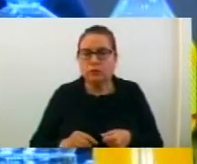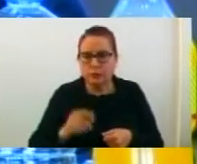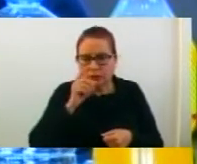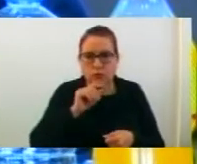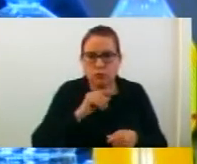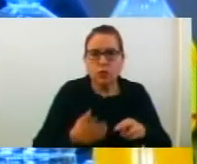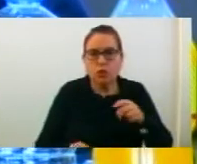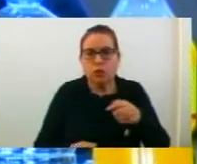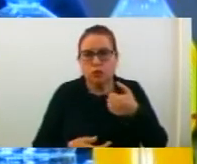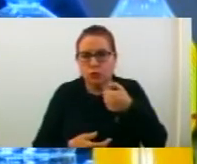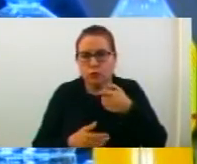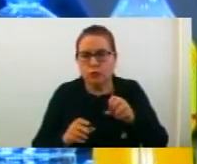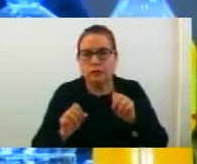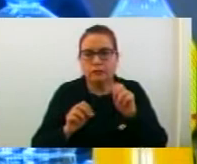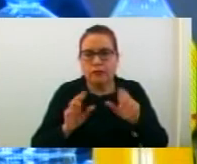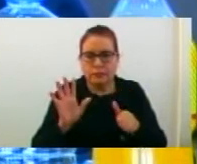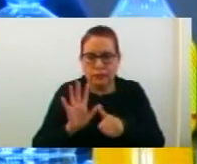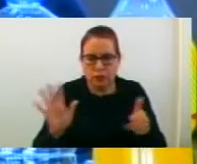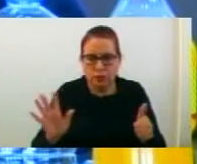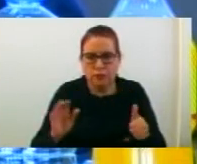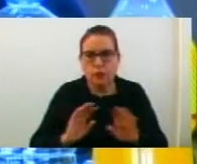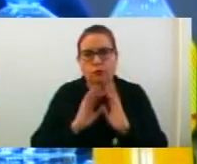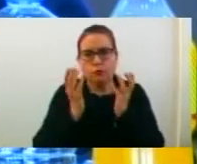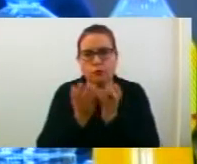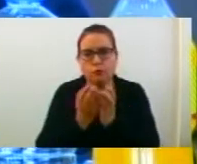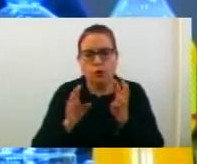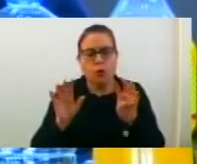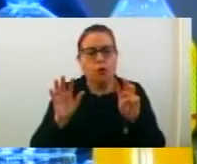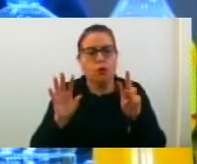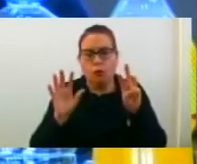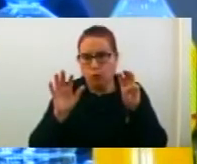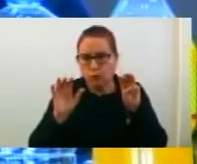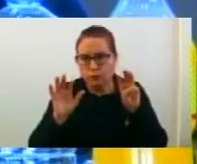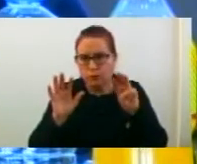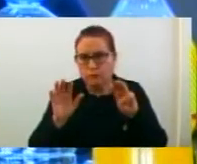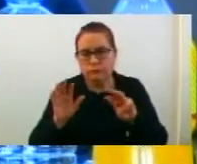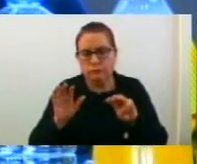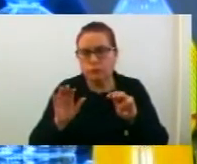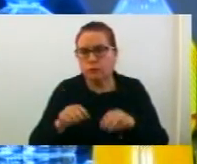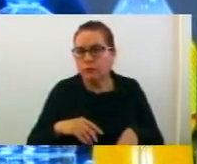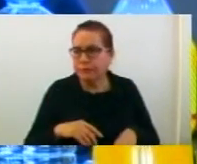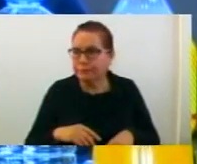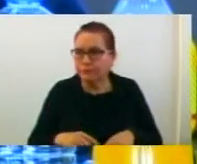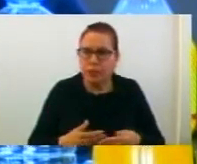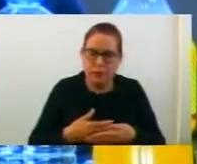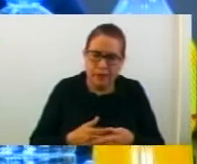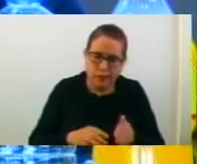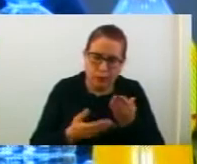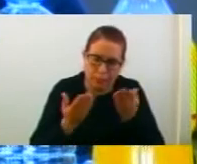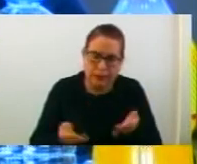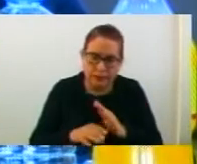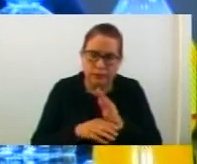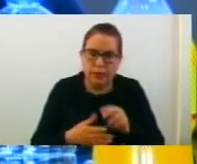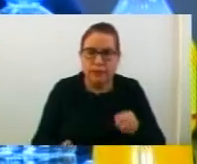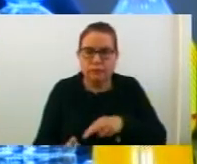126 ученика или вкупно 853 ученика. Со предлог планот во учебната 2018